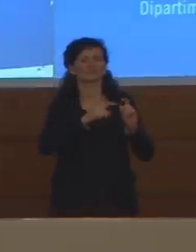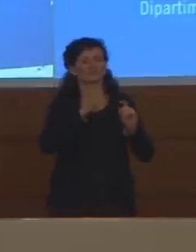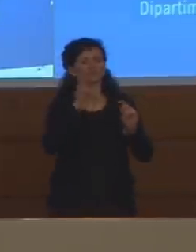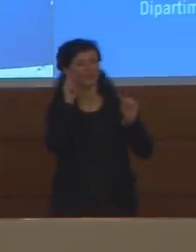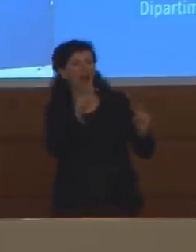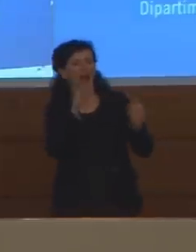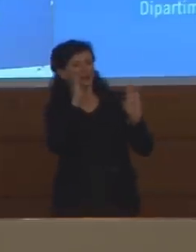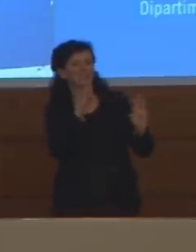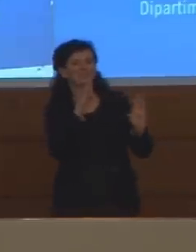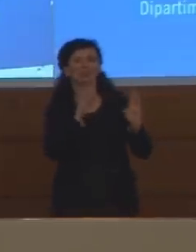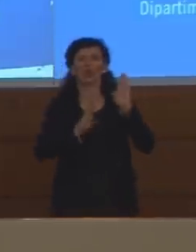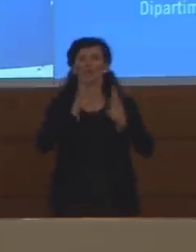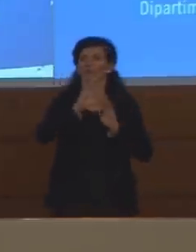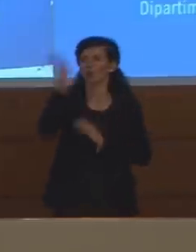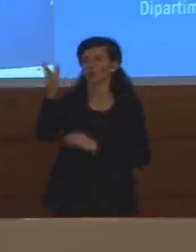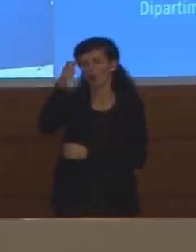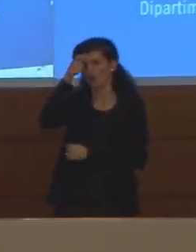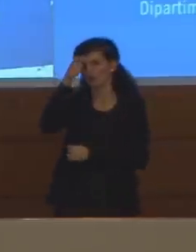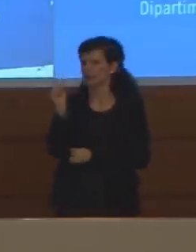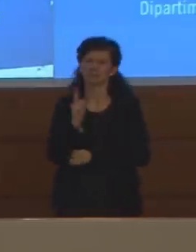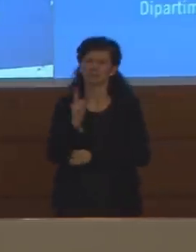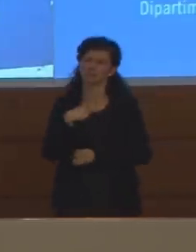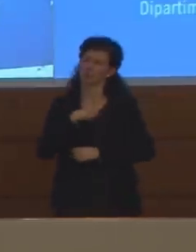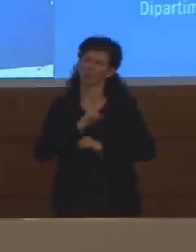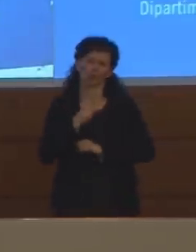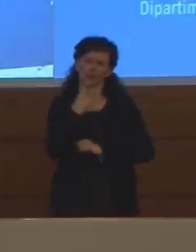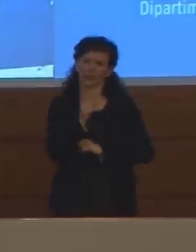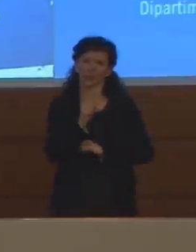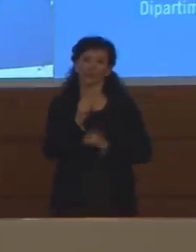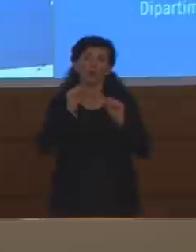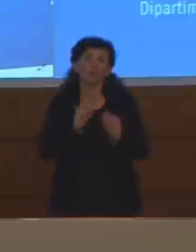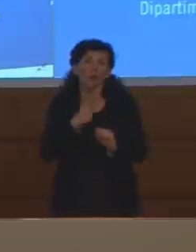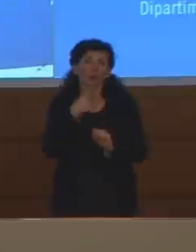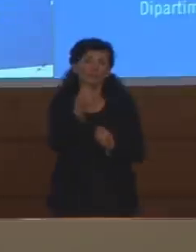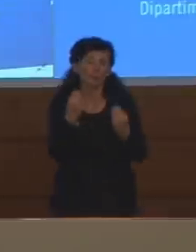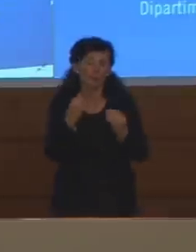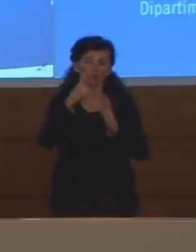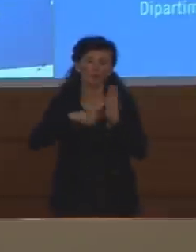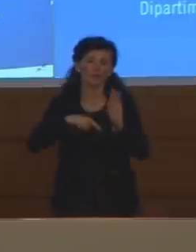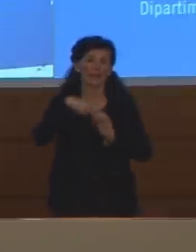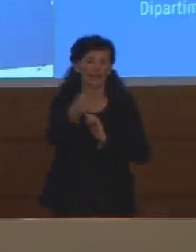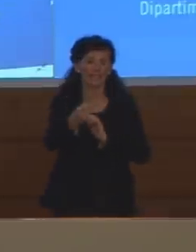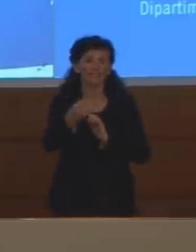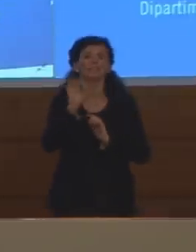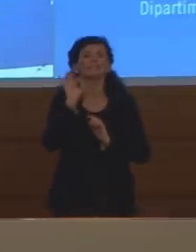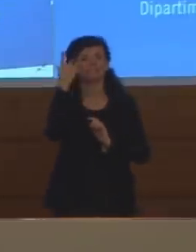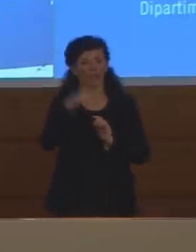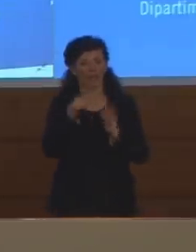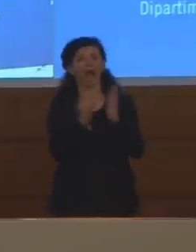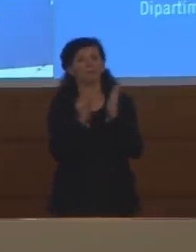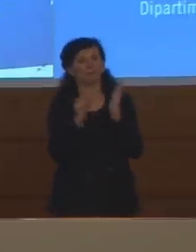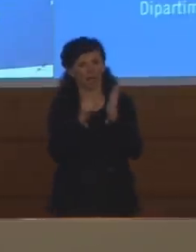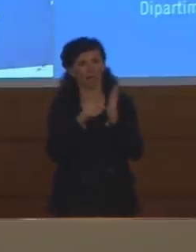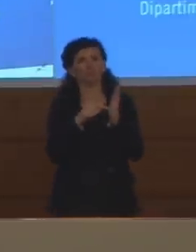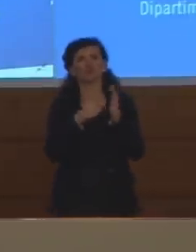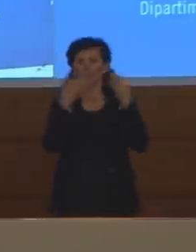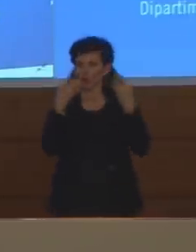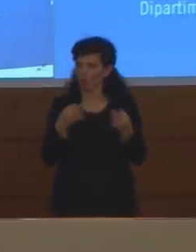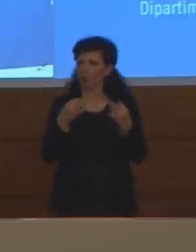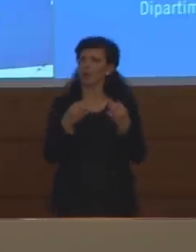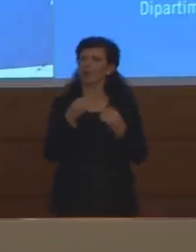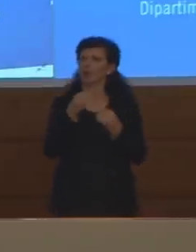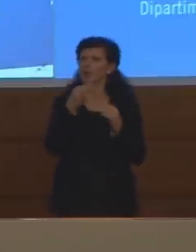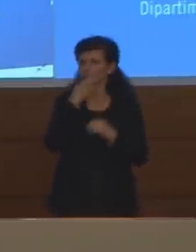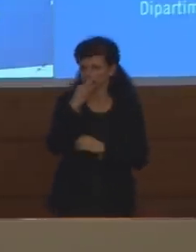dire però nelle settimane e nei mesi futuri se questa attività sarà efficace. Ribadisco ancora una volta una parte di